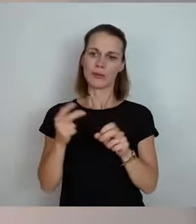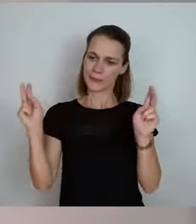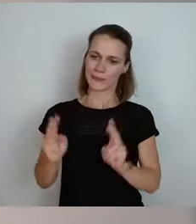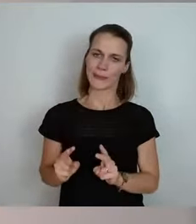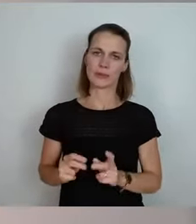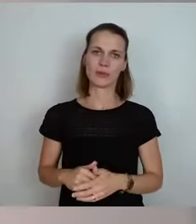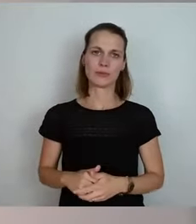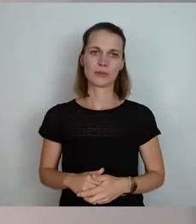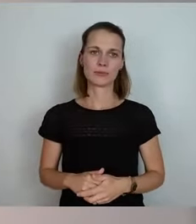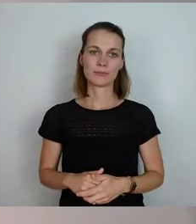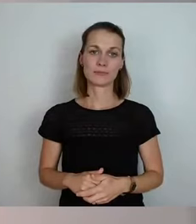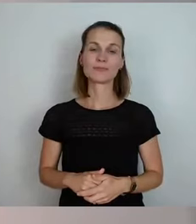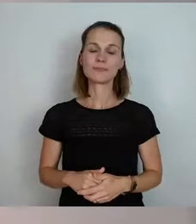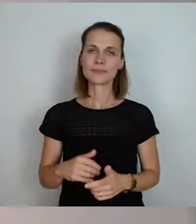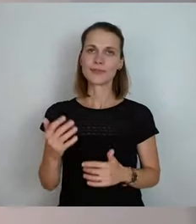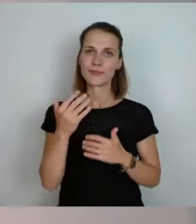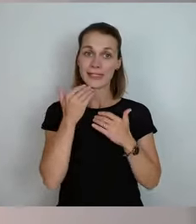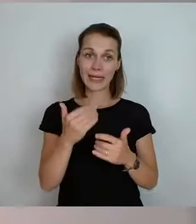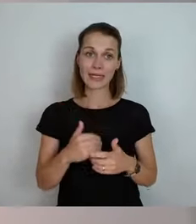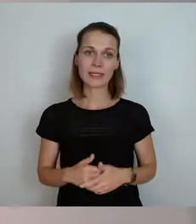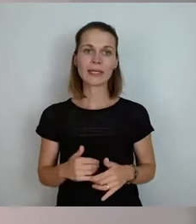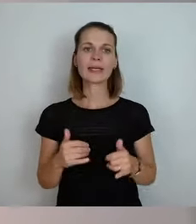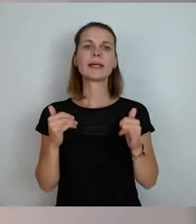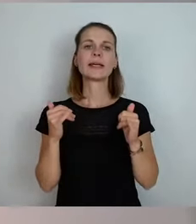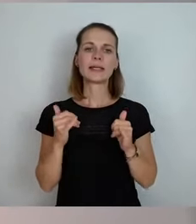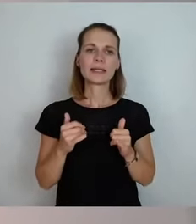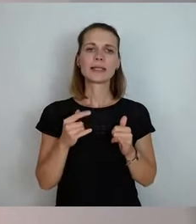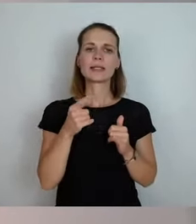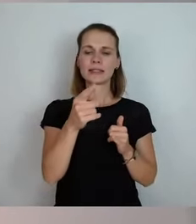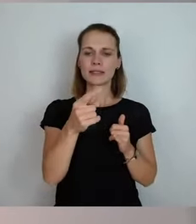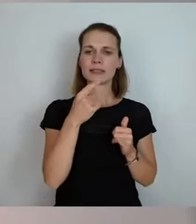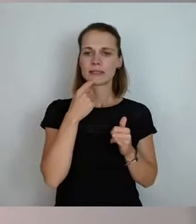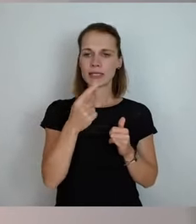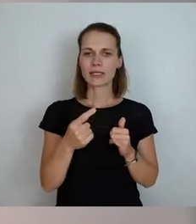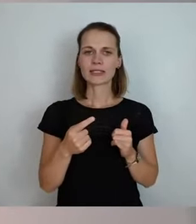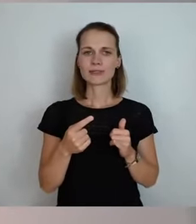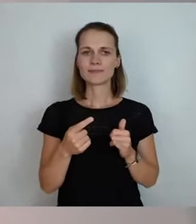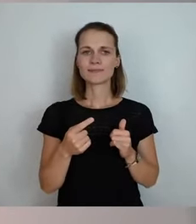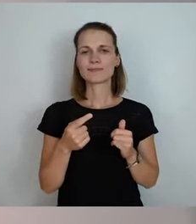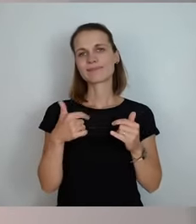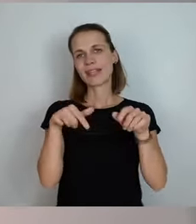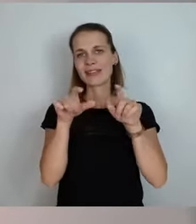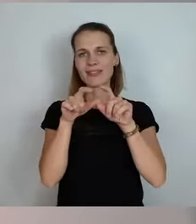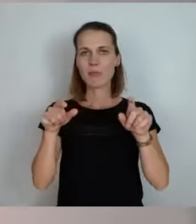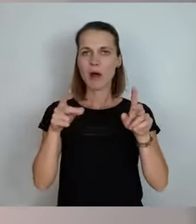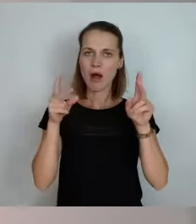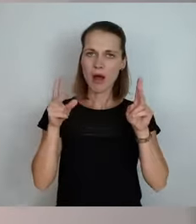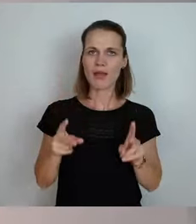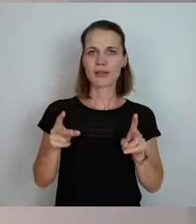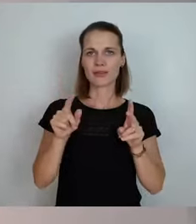Danke. Danke. Ja, die Verrechtlichung ist halt immer das Problem. Man versucht irgendwie